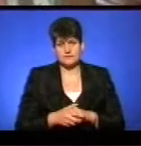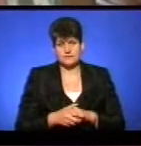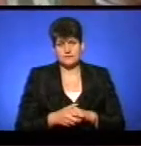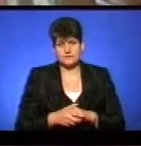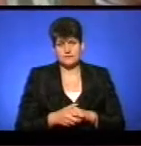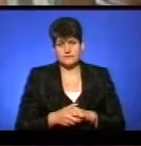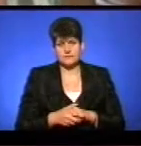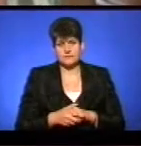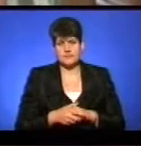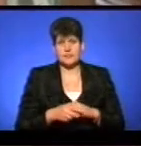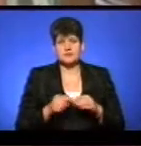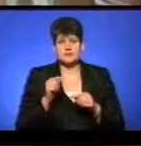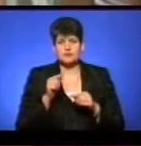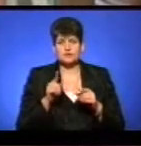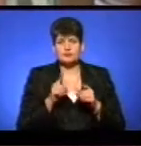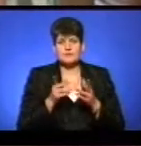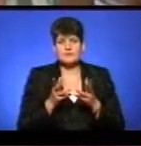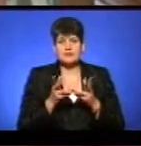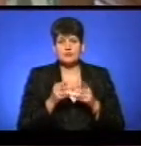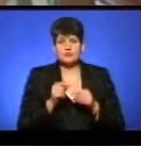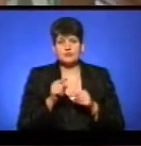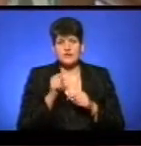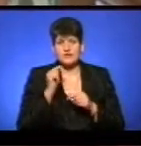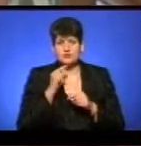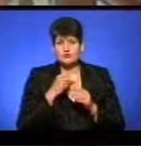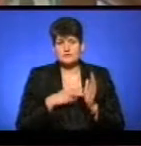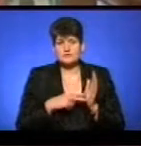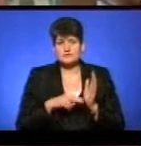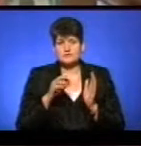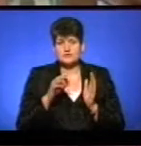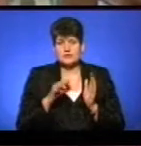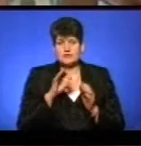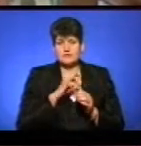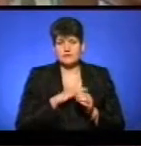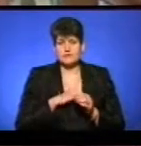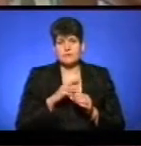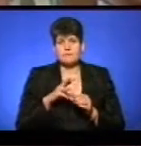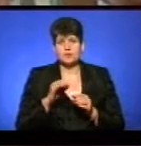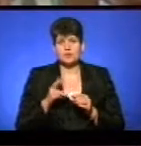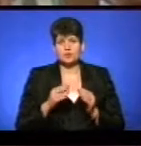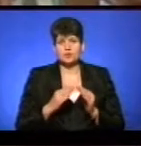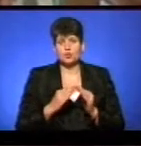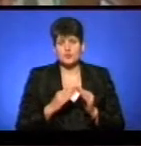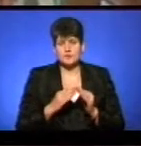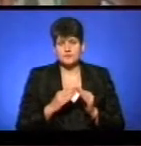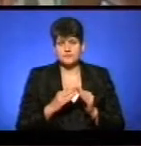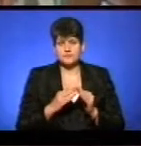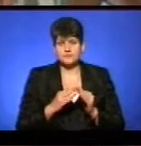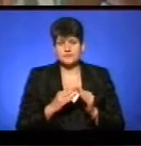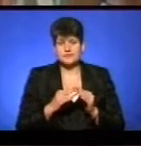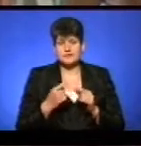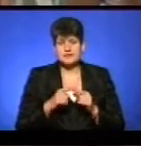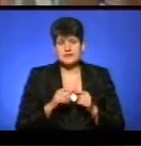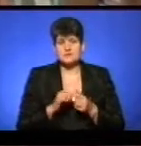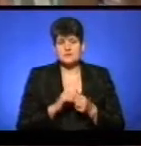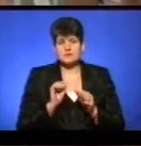Позитив, мабуть, тому, що за її підрахунками вона економить 70% використання макулатури вдома. І взагалі такий папір